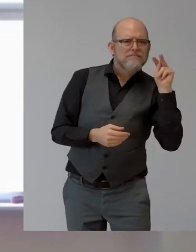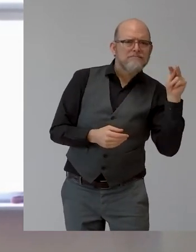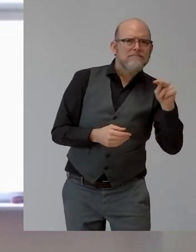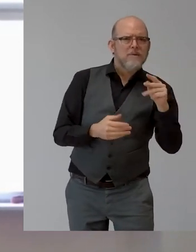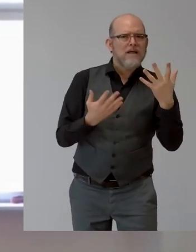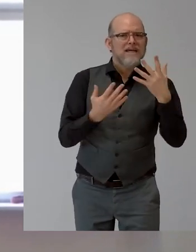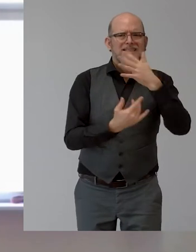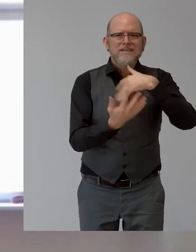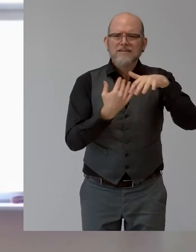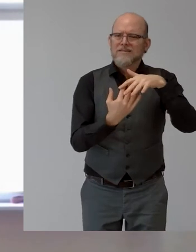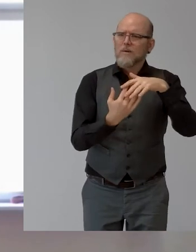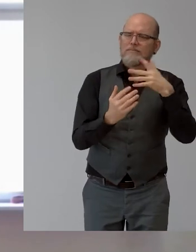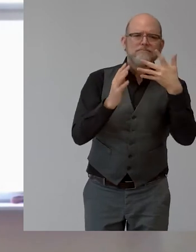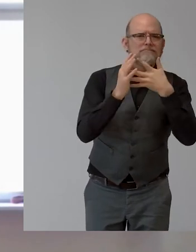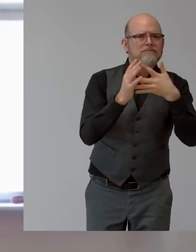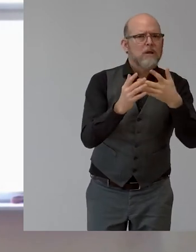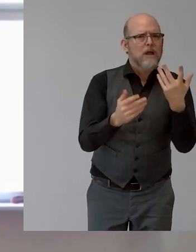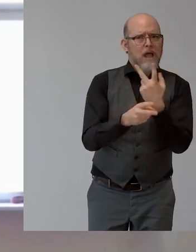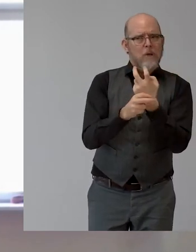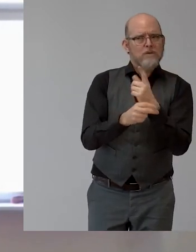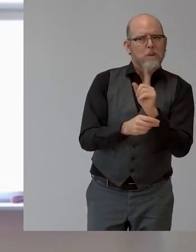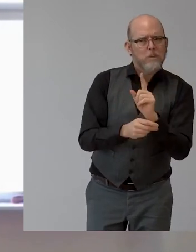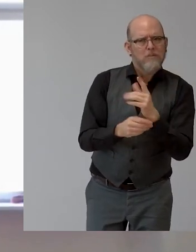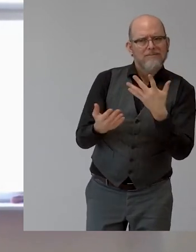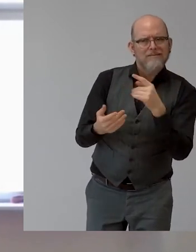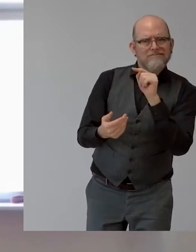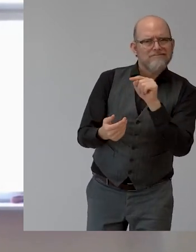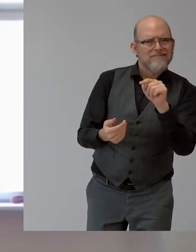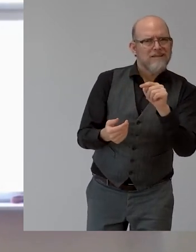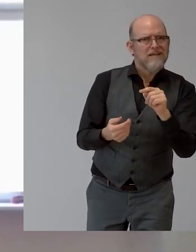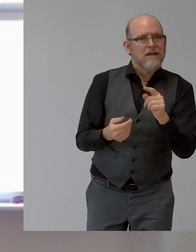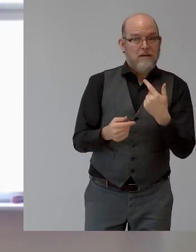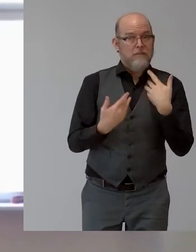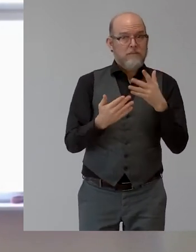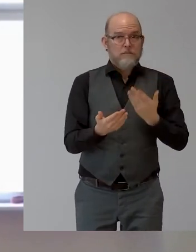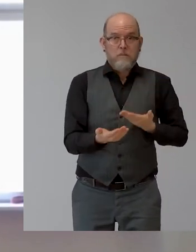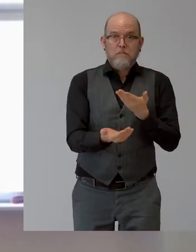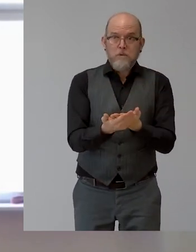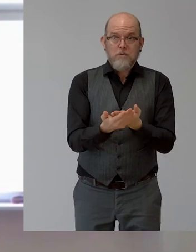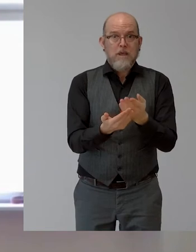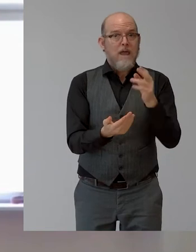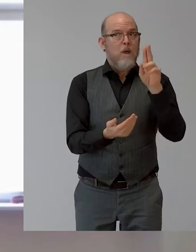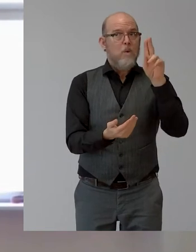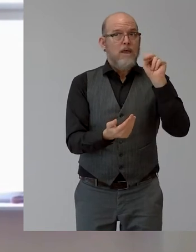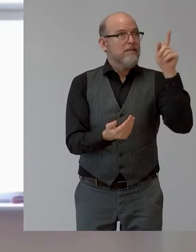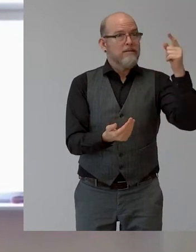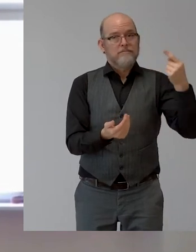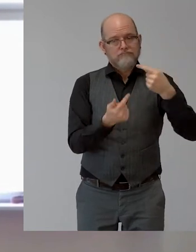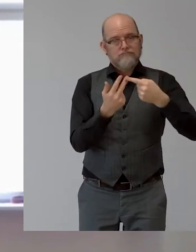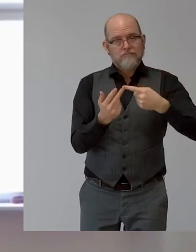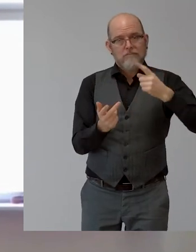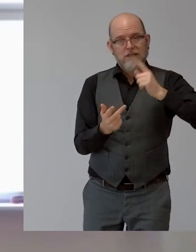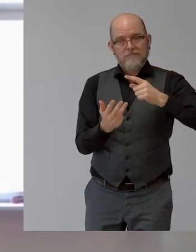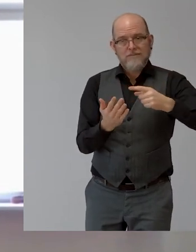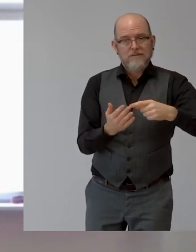jetzt auch im Hinblick auf die Handlungsempfehlungen, die der UN-Fachausschuss 2013 nach der ersten Staatenprüfung auch veröffentlicht